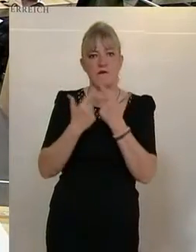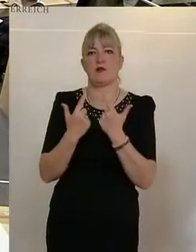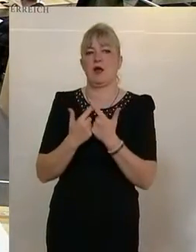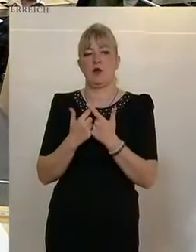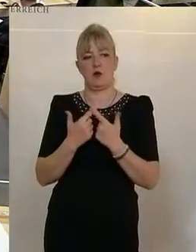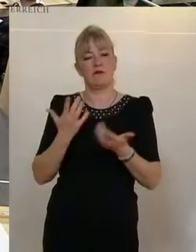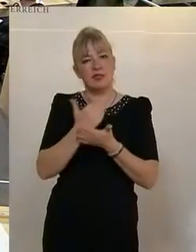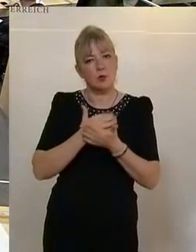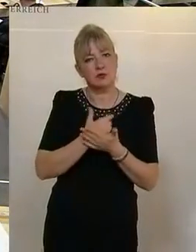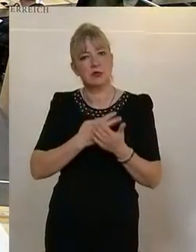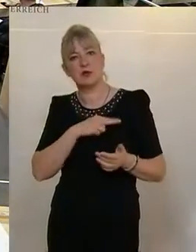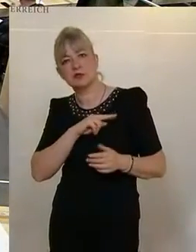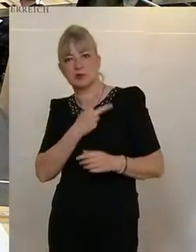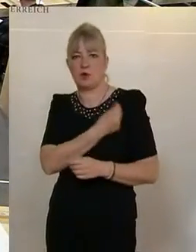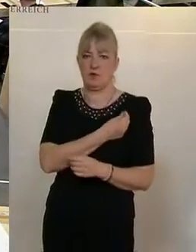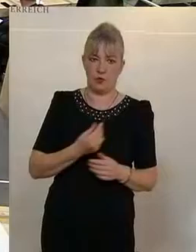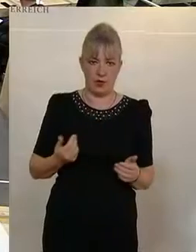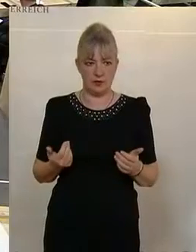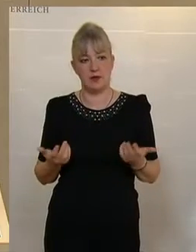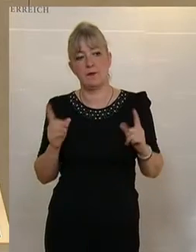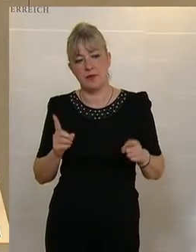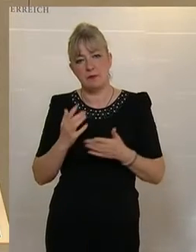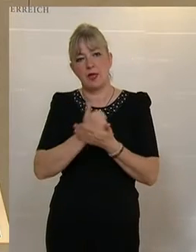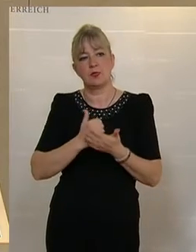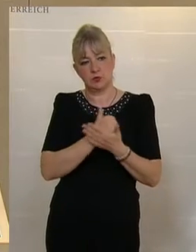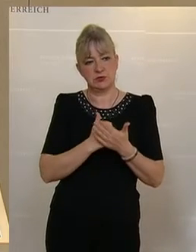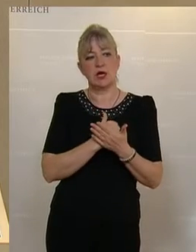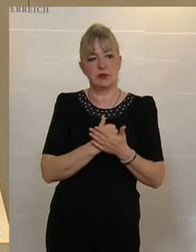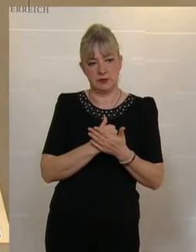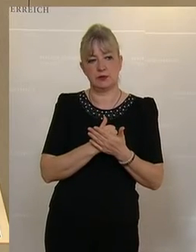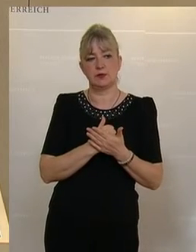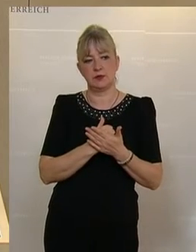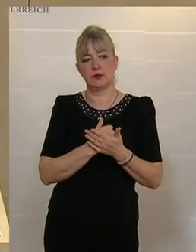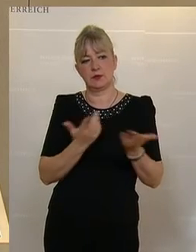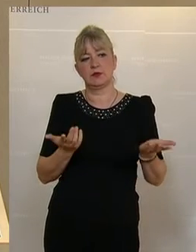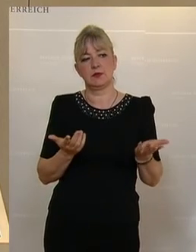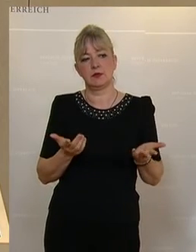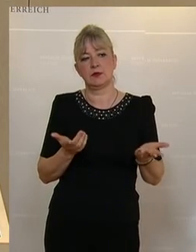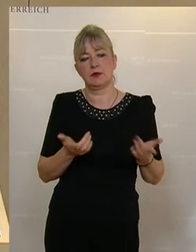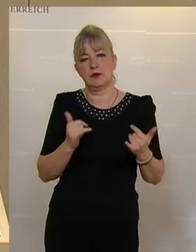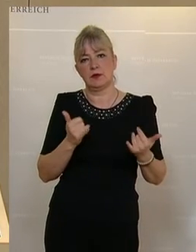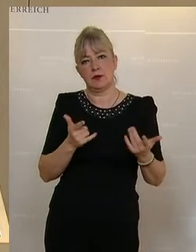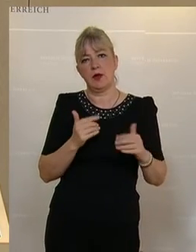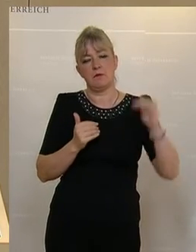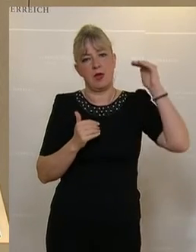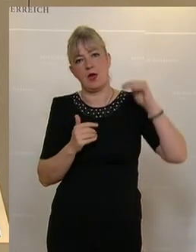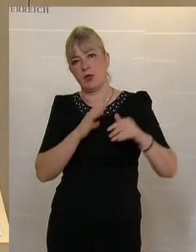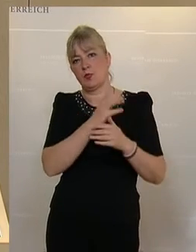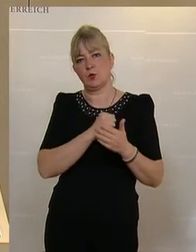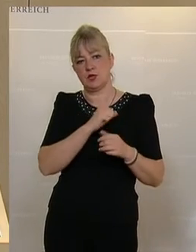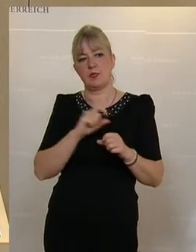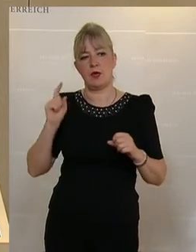über Nutzen und Risken der Impfungen, wobei die Nutzen wesentlich überhand nehmen, als wir die